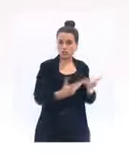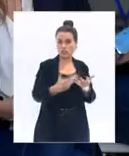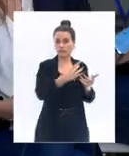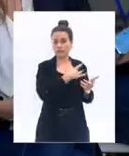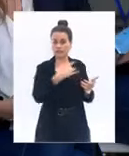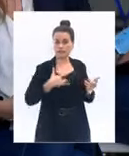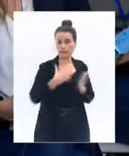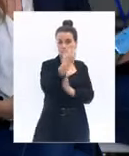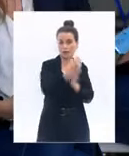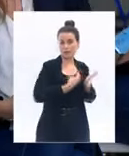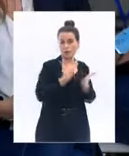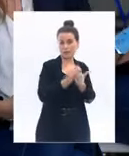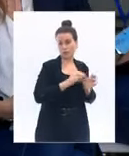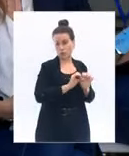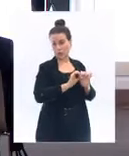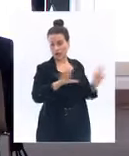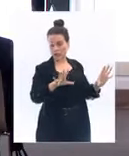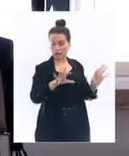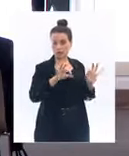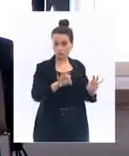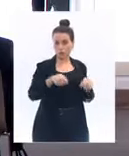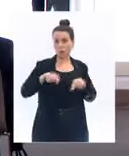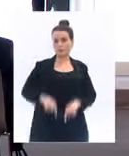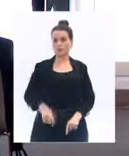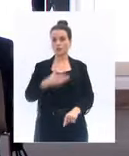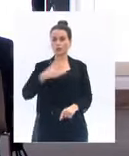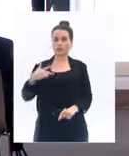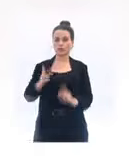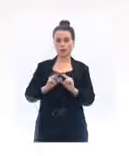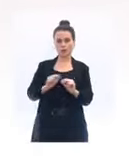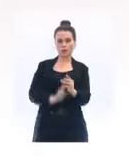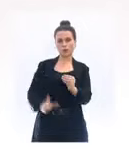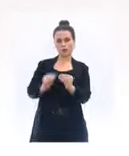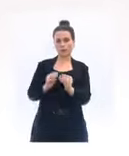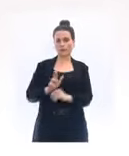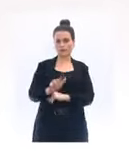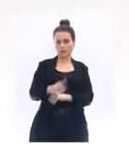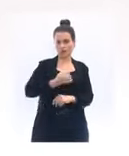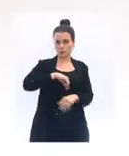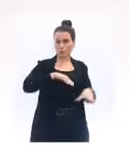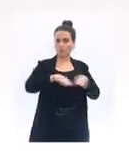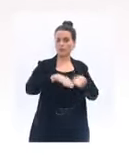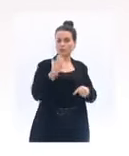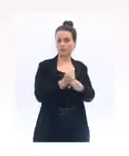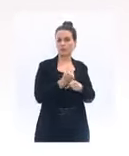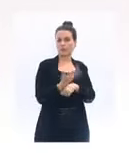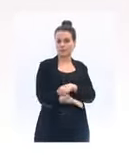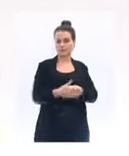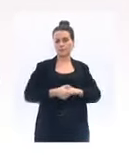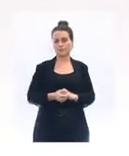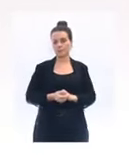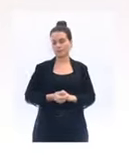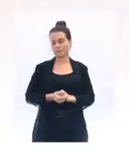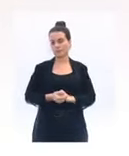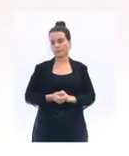Le ministre de la Santé va vous en dire davantage, mais c'est ainsi que nous allons fonctionner. Par ailleurs,